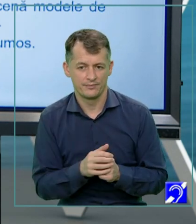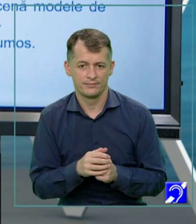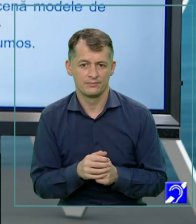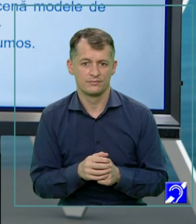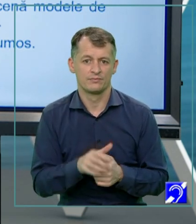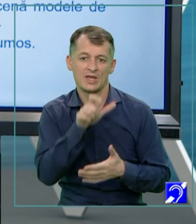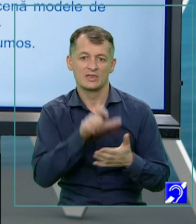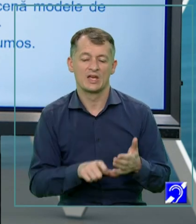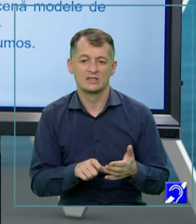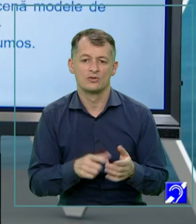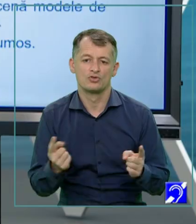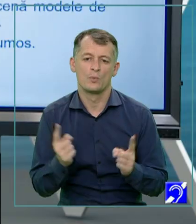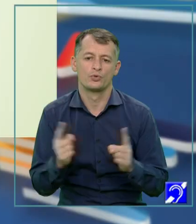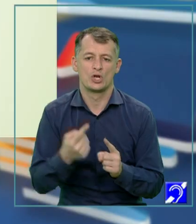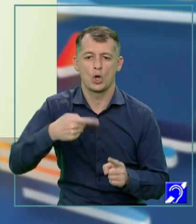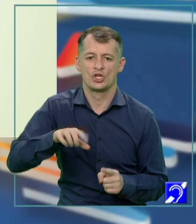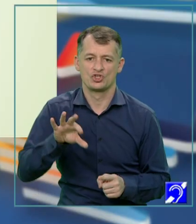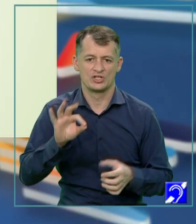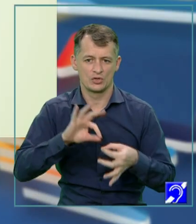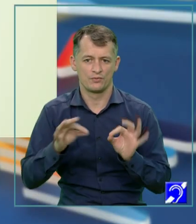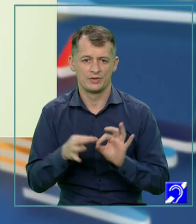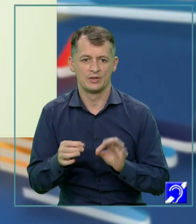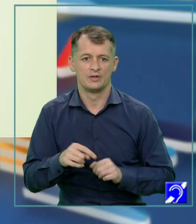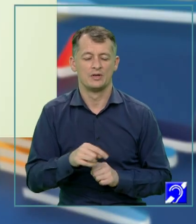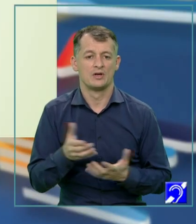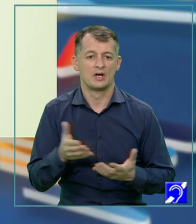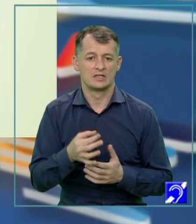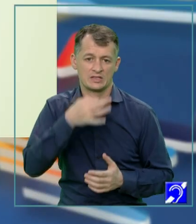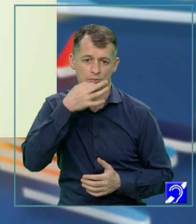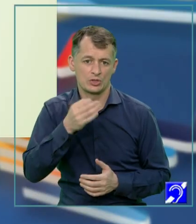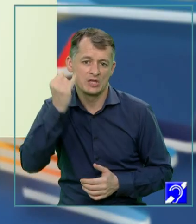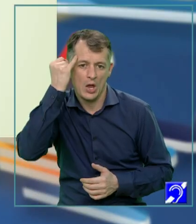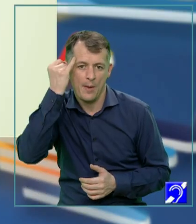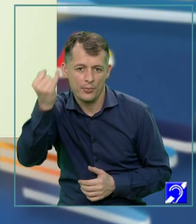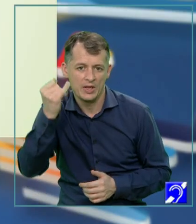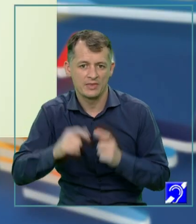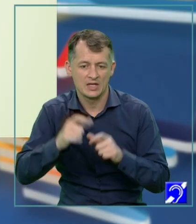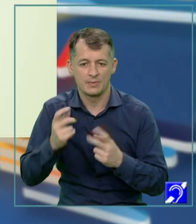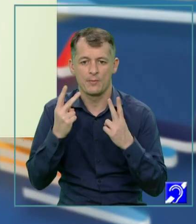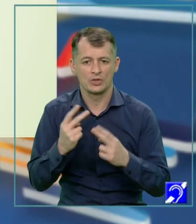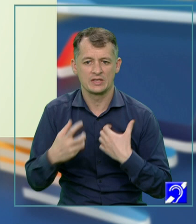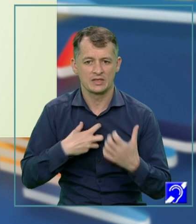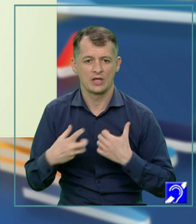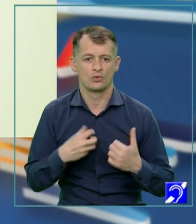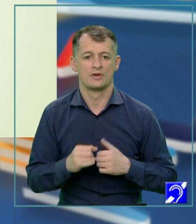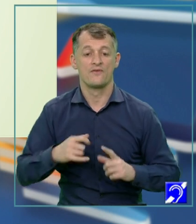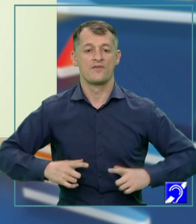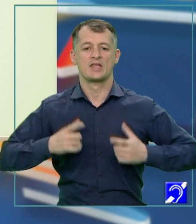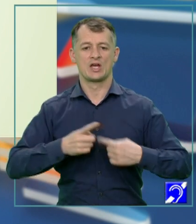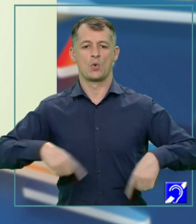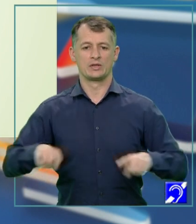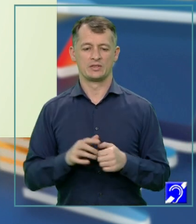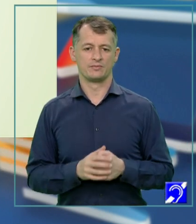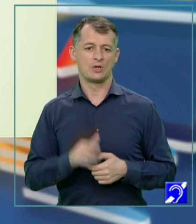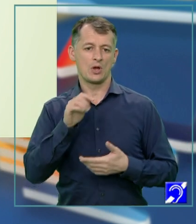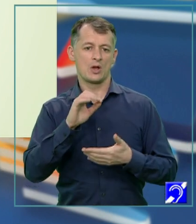text de minimum 150 de cuvinte, să vă exprimați opinia despre importanța teatrului în viața